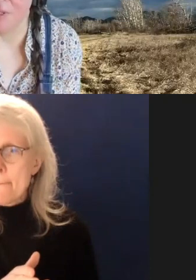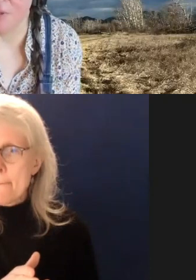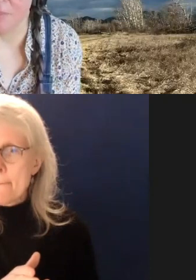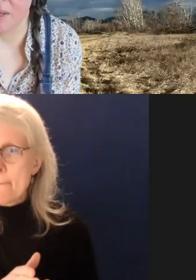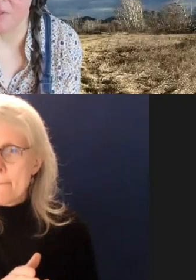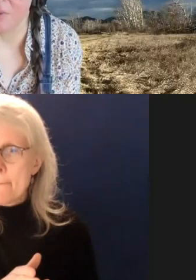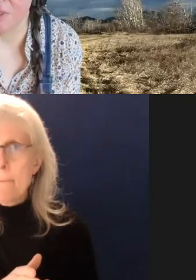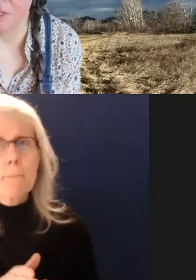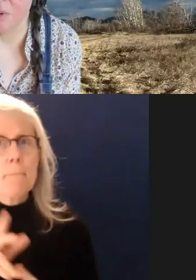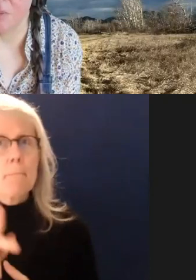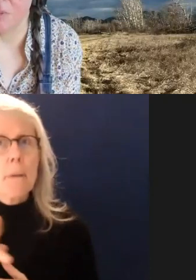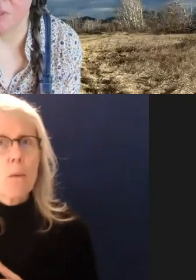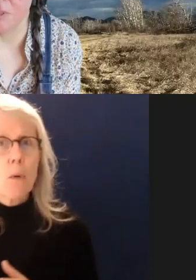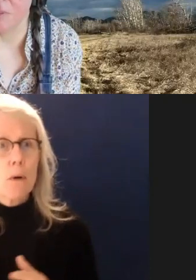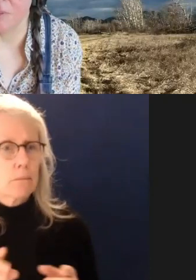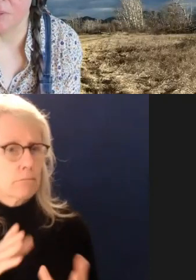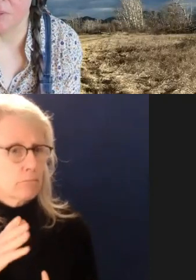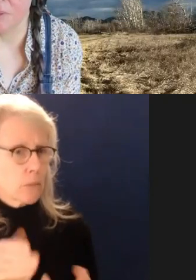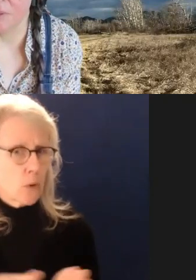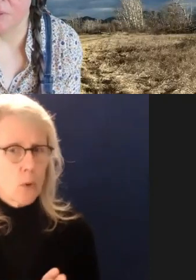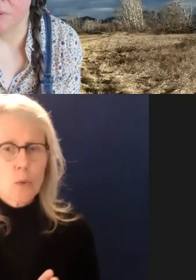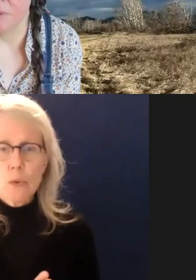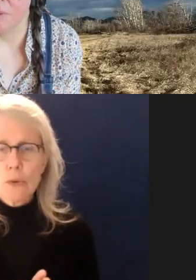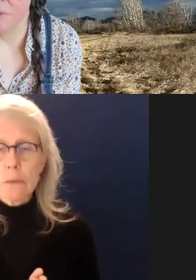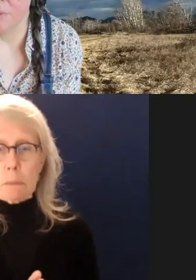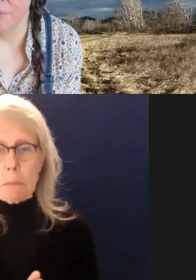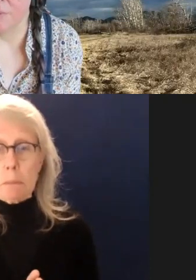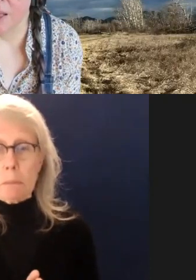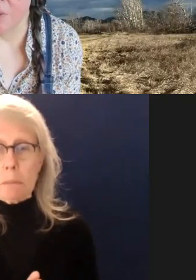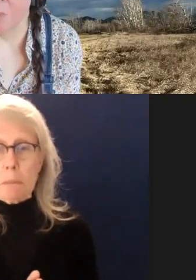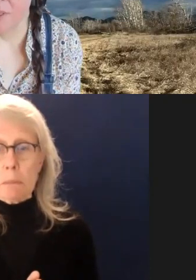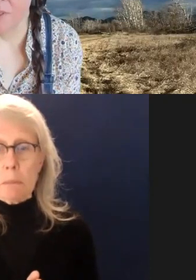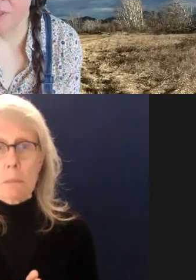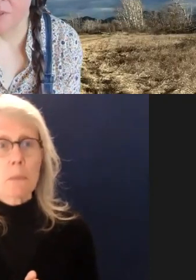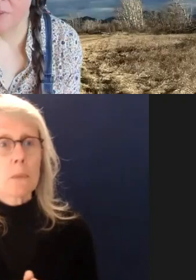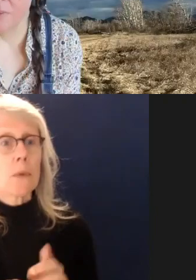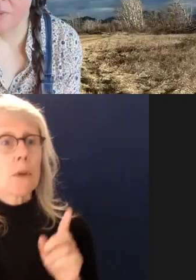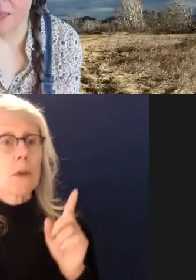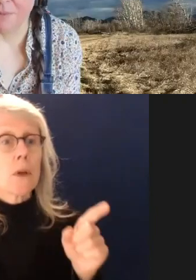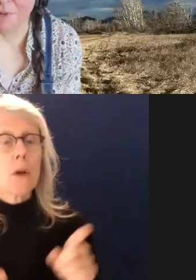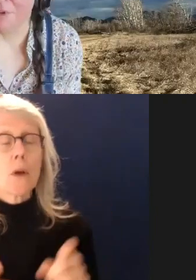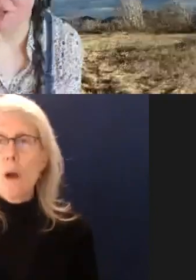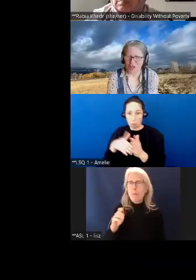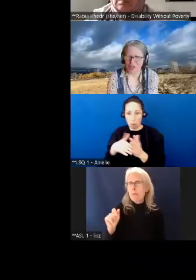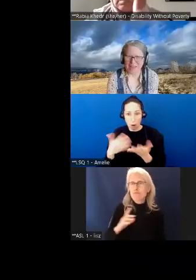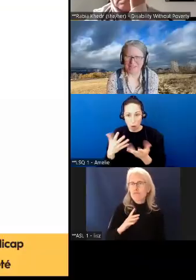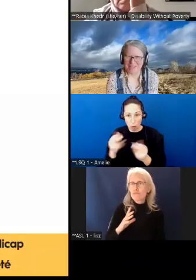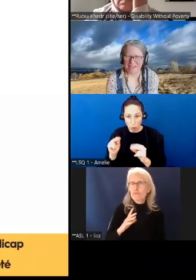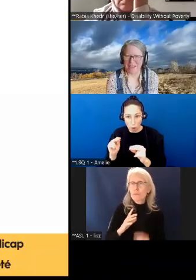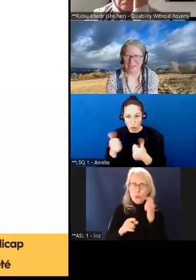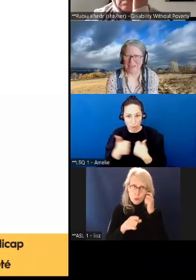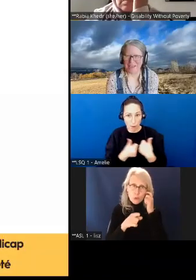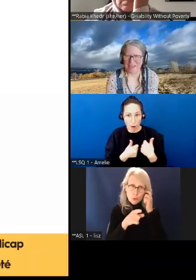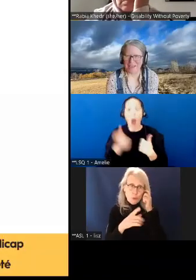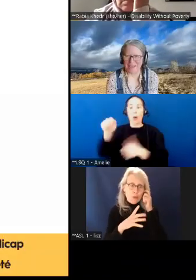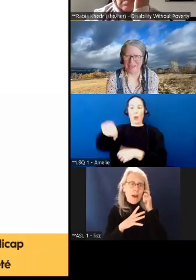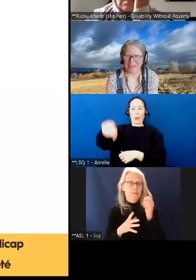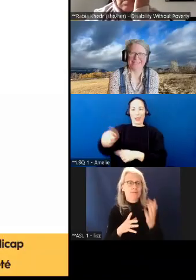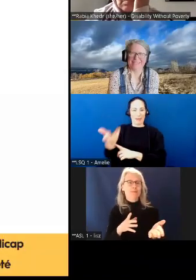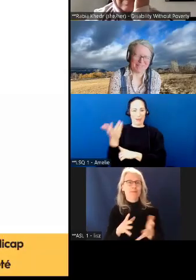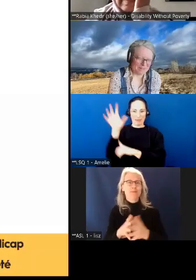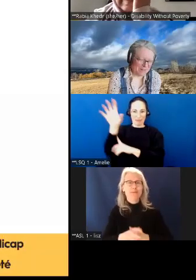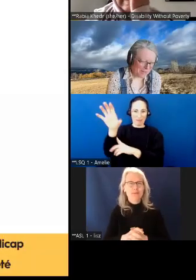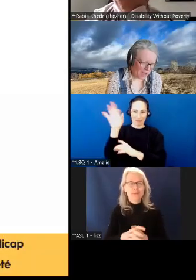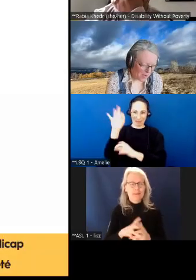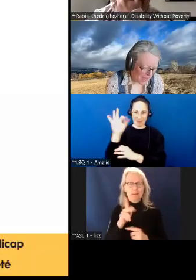avions perdu notre présentation PowerPoint. Peut-être qu'elle va revenir. Non, ça va. Oui, ça va.